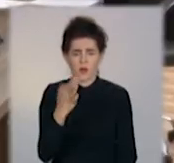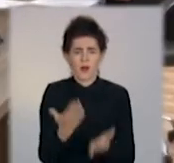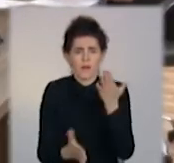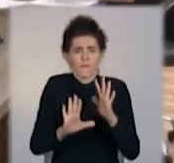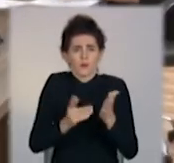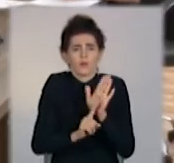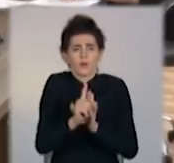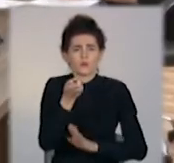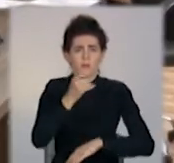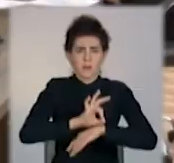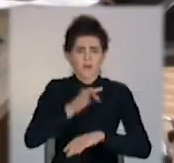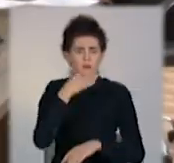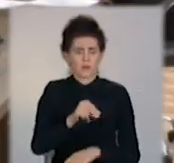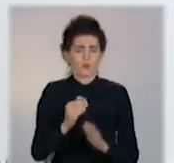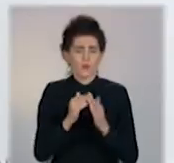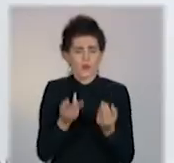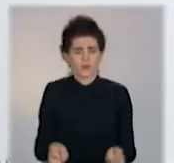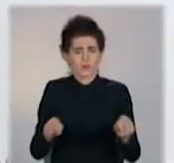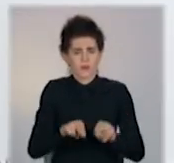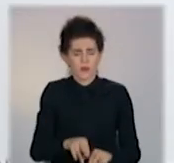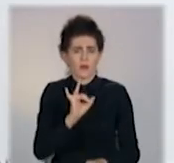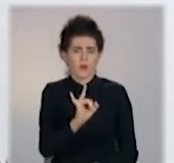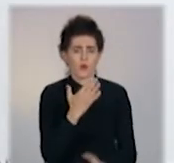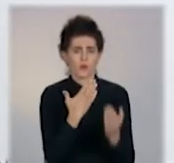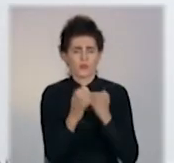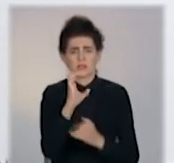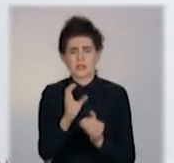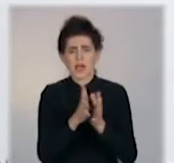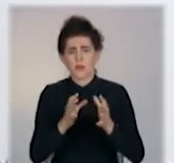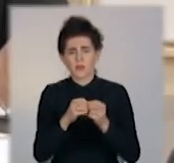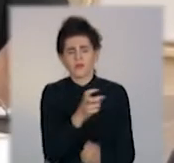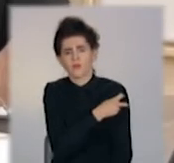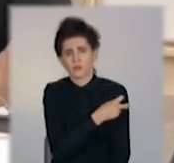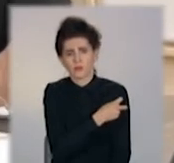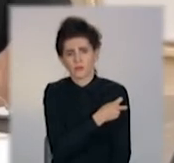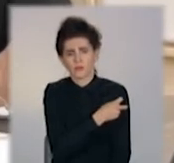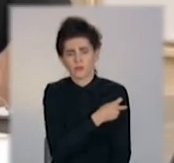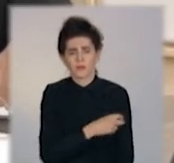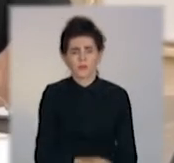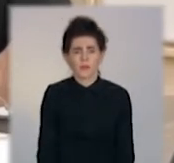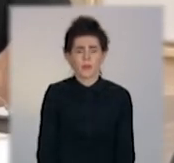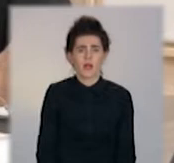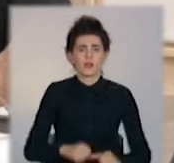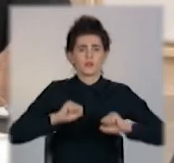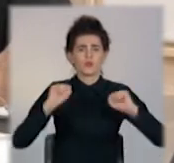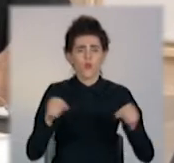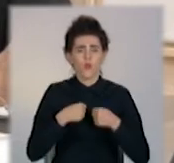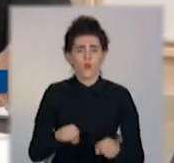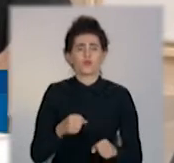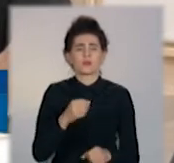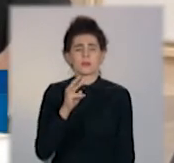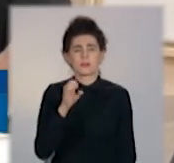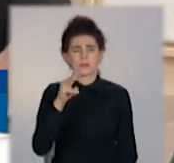захворювання радять лишатися вдома і зв'язатися з сімейним лікарем. Швидкі тести – це не тести на беременность.